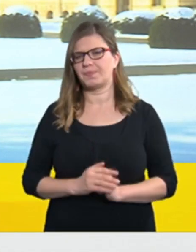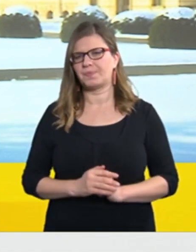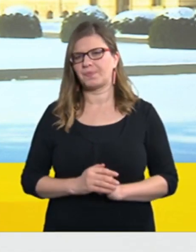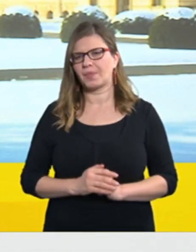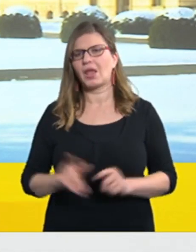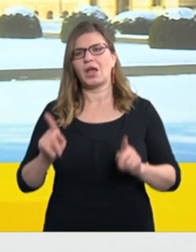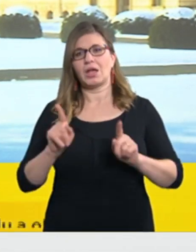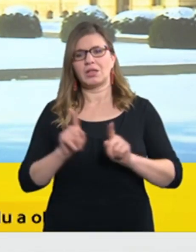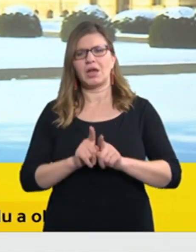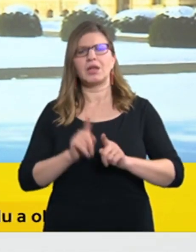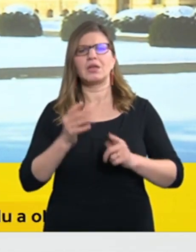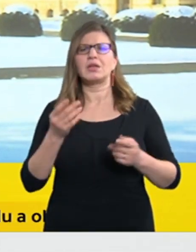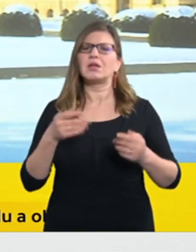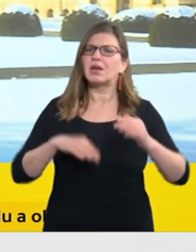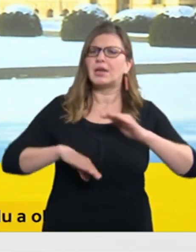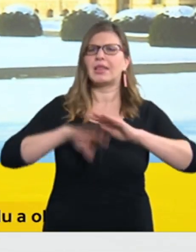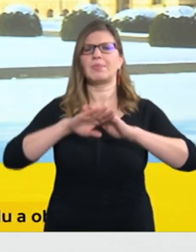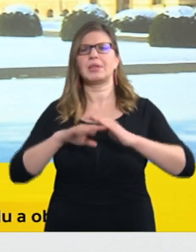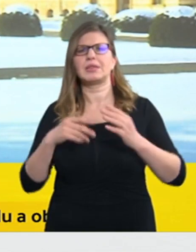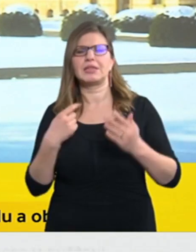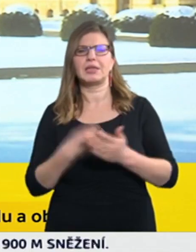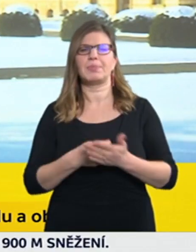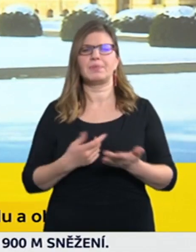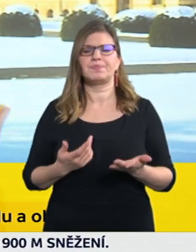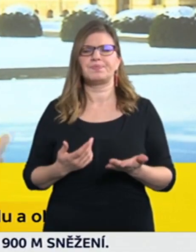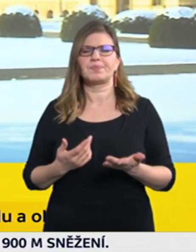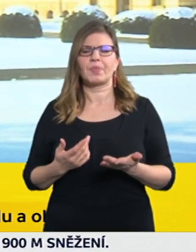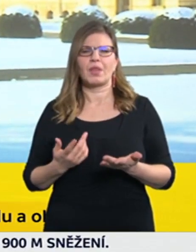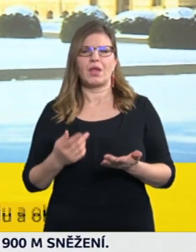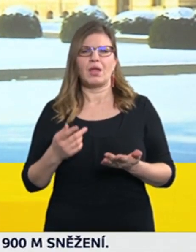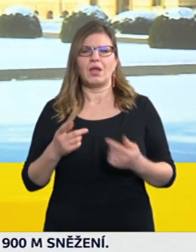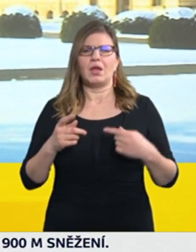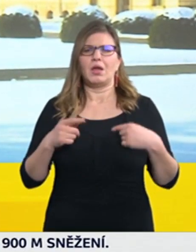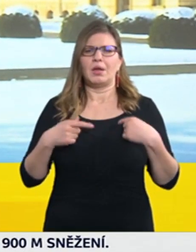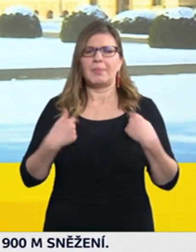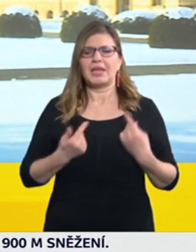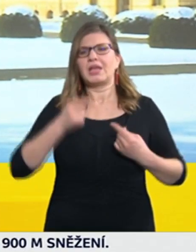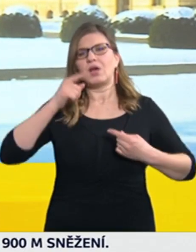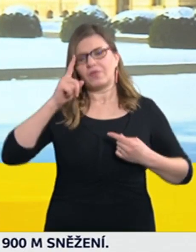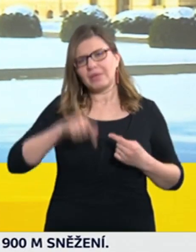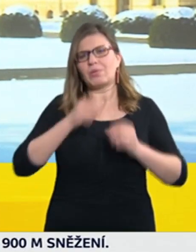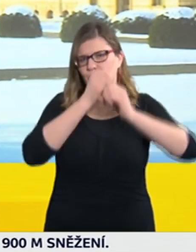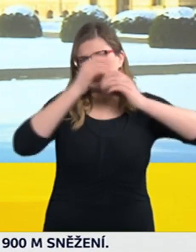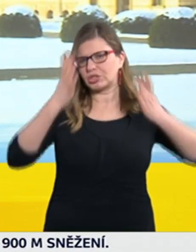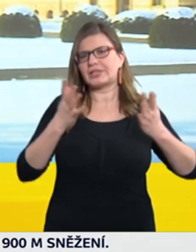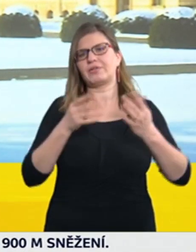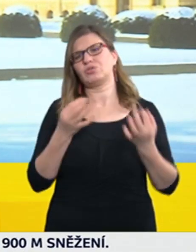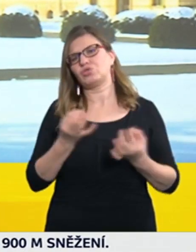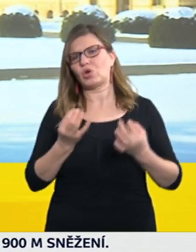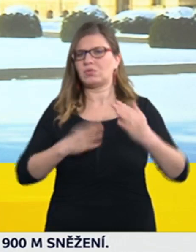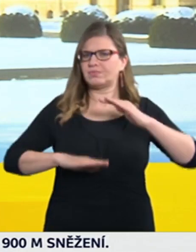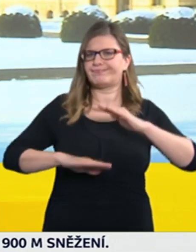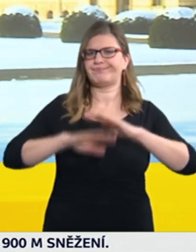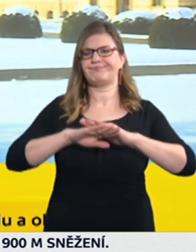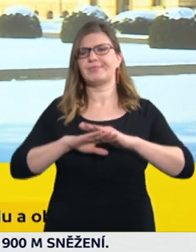hranice, nikoliv proto, že bysme si to nedovedli představit, ale protože těch typů respirátorů je větší množství, notabene